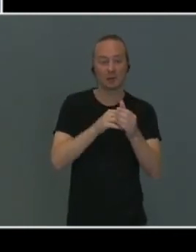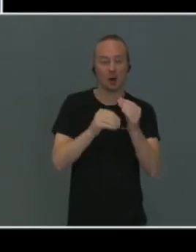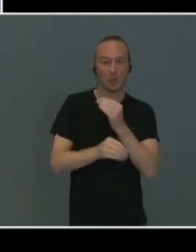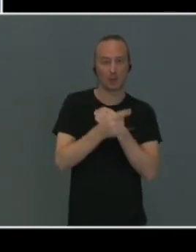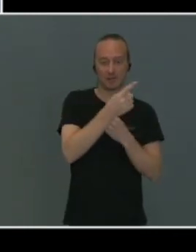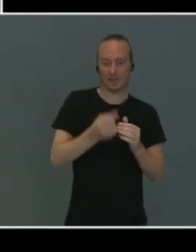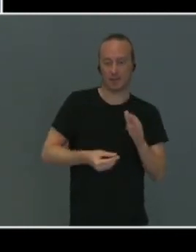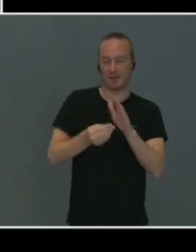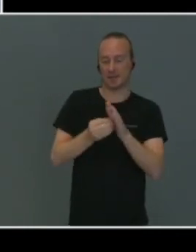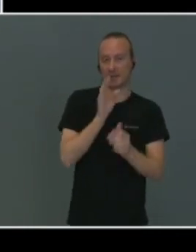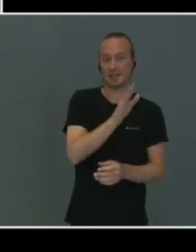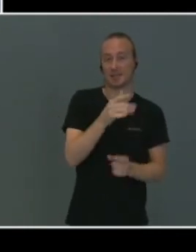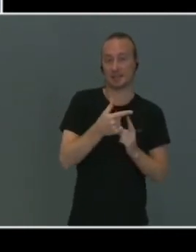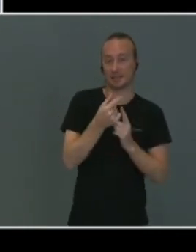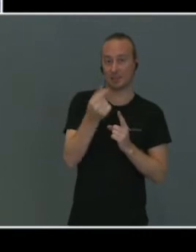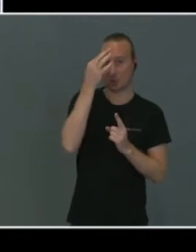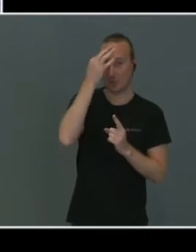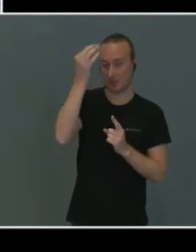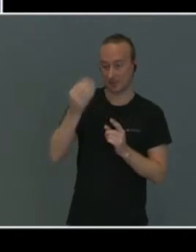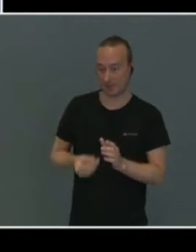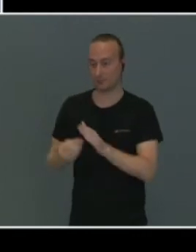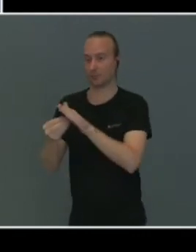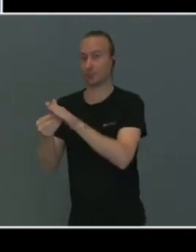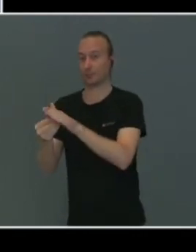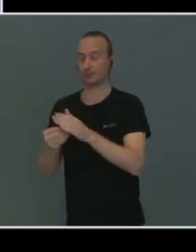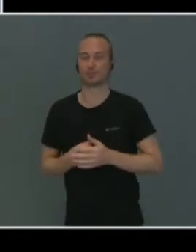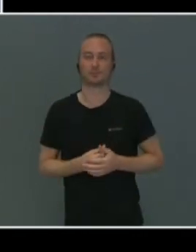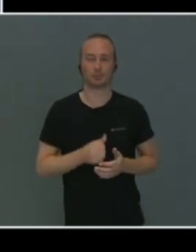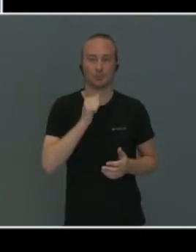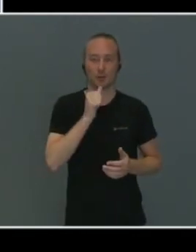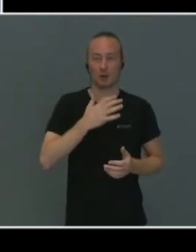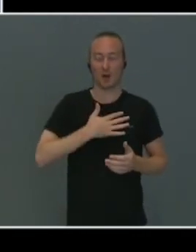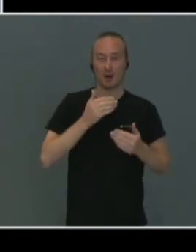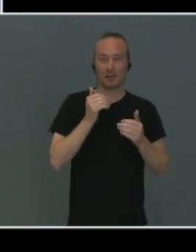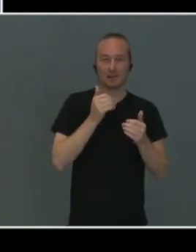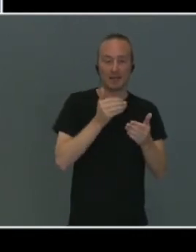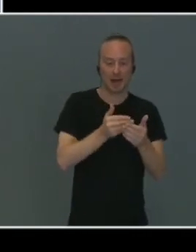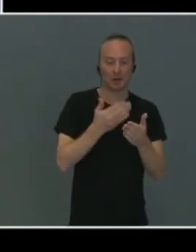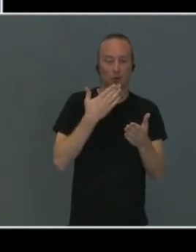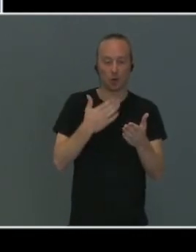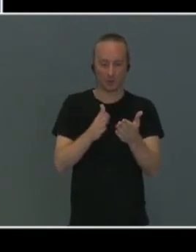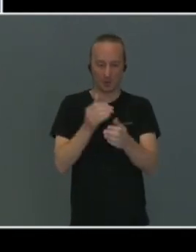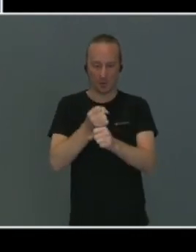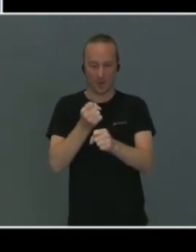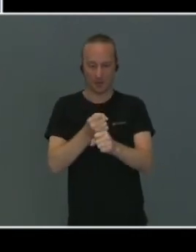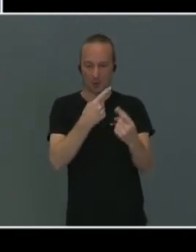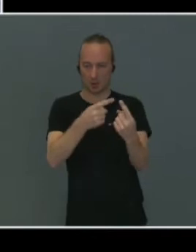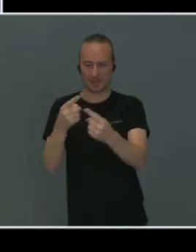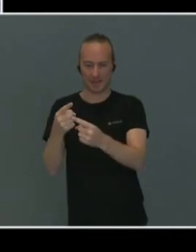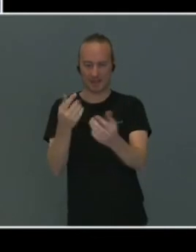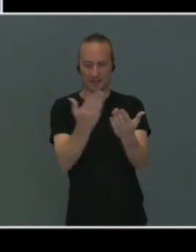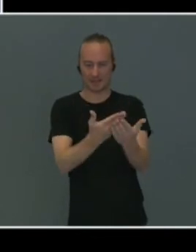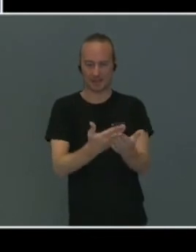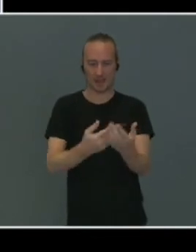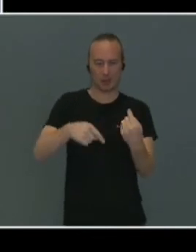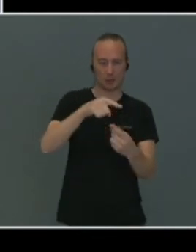bidra med sin spisskompetanse. Det må være et tett og godt samarbeid mellom de forskjellige tjenestene rundt barna